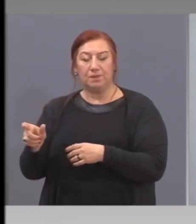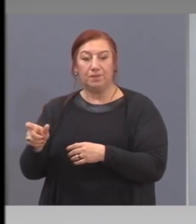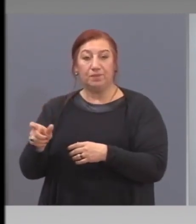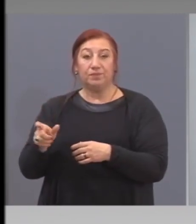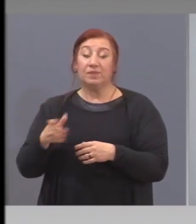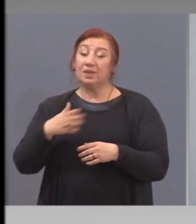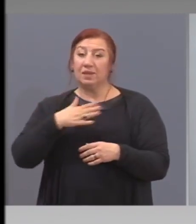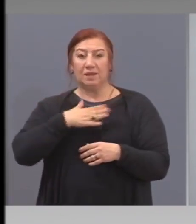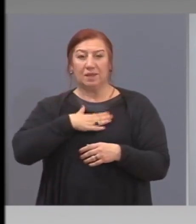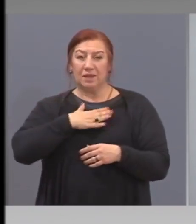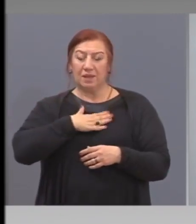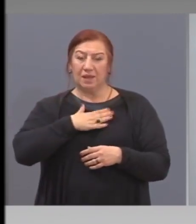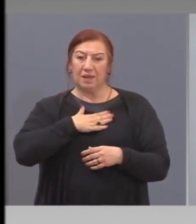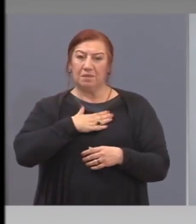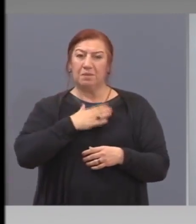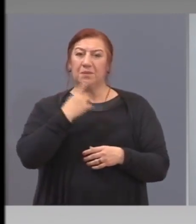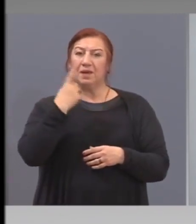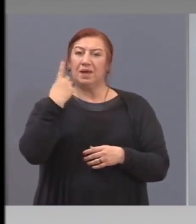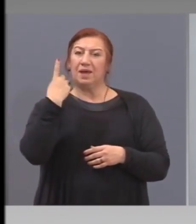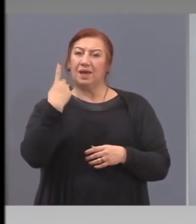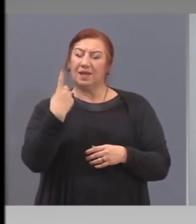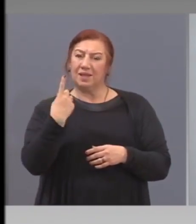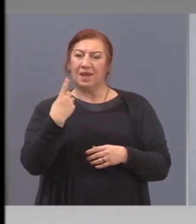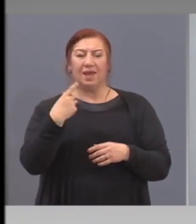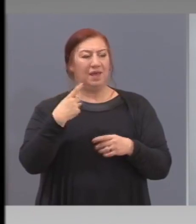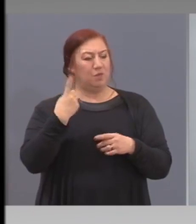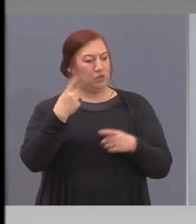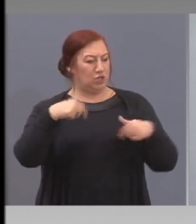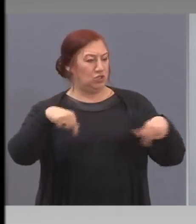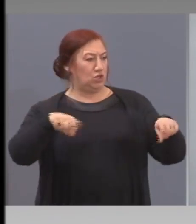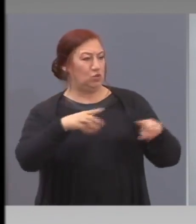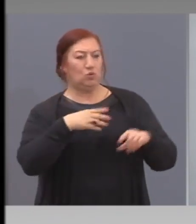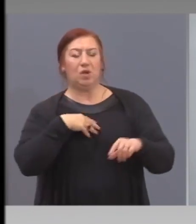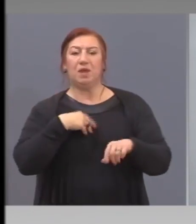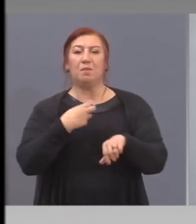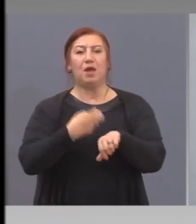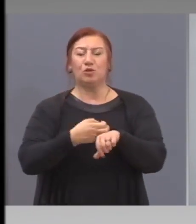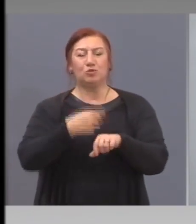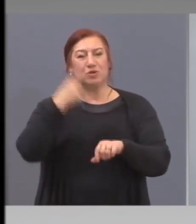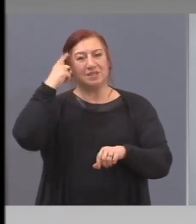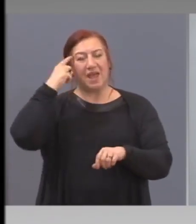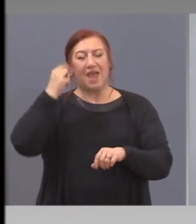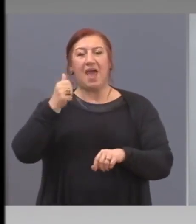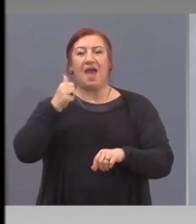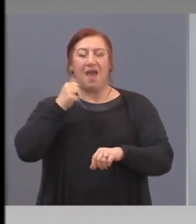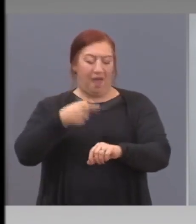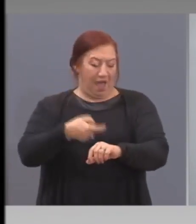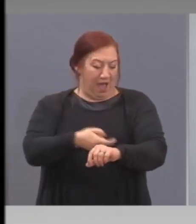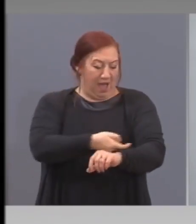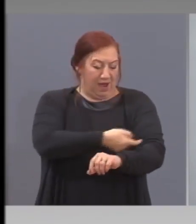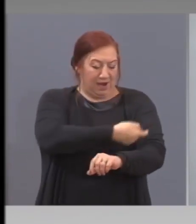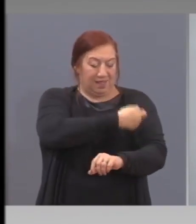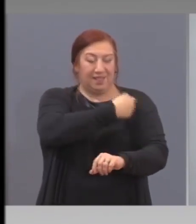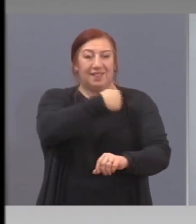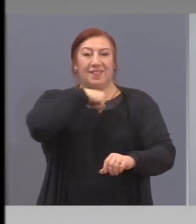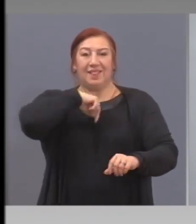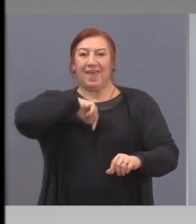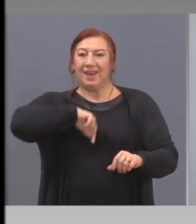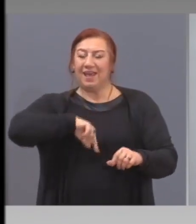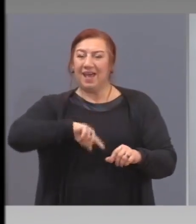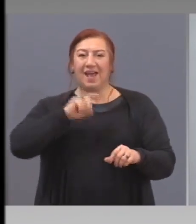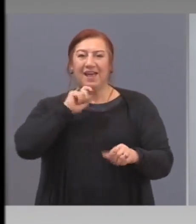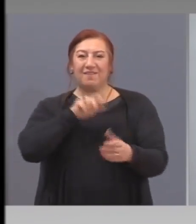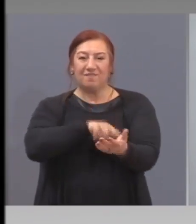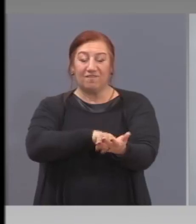Има една, понеже тук са докторите, артерия се нарича. По нея в момента тече